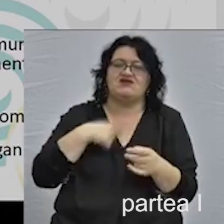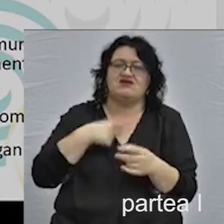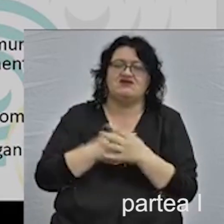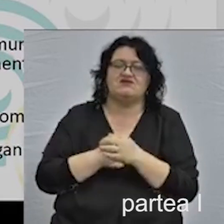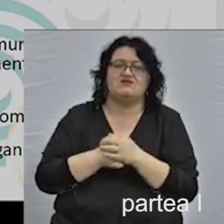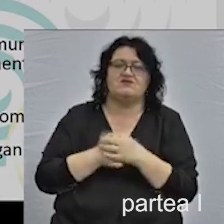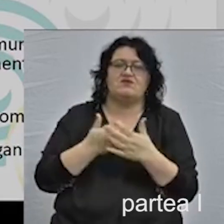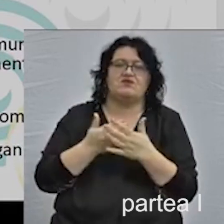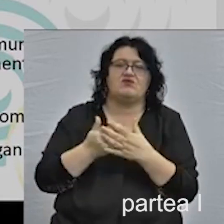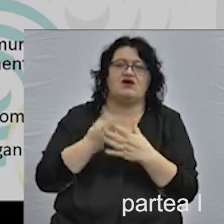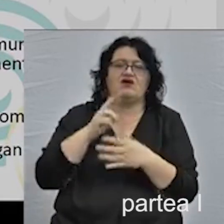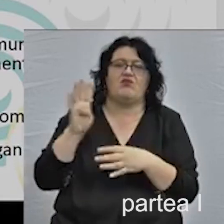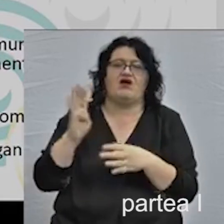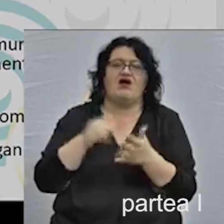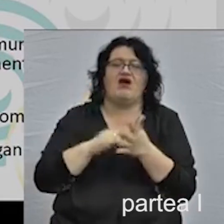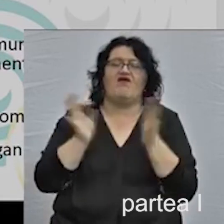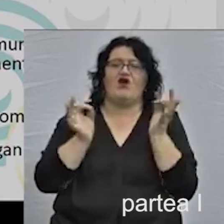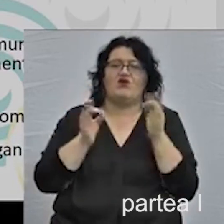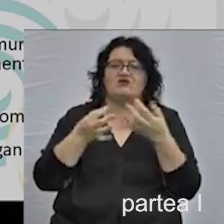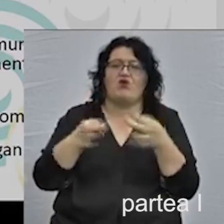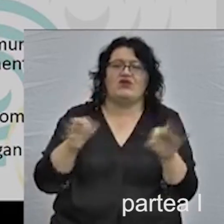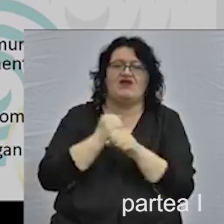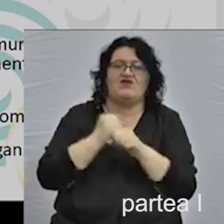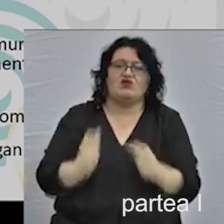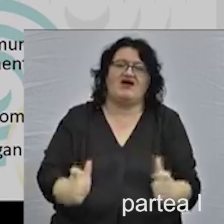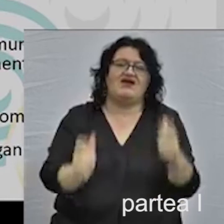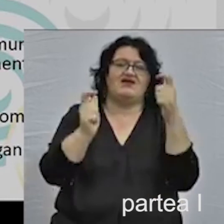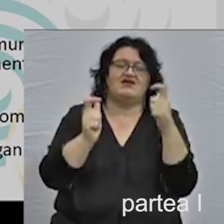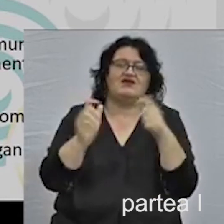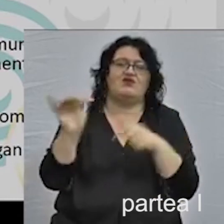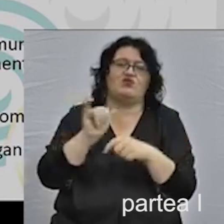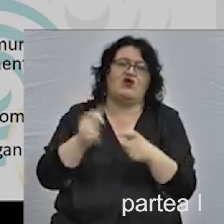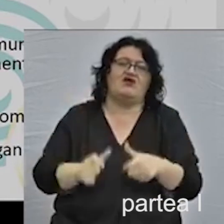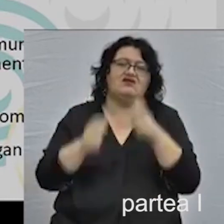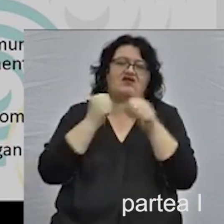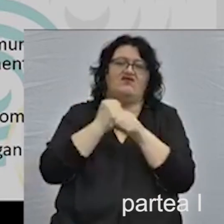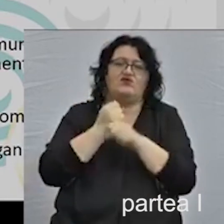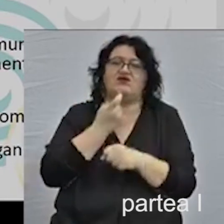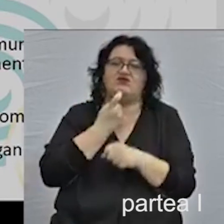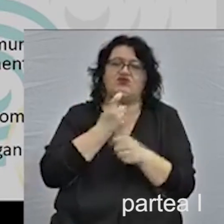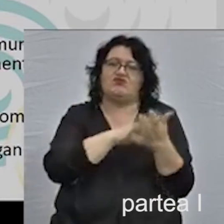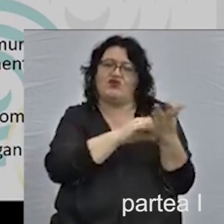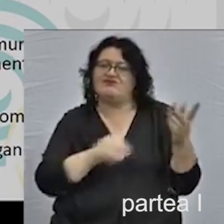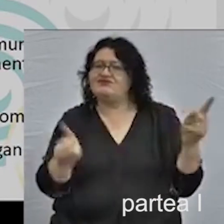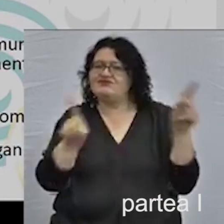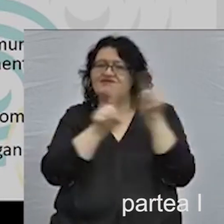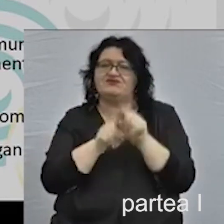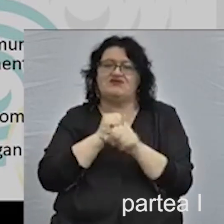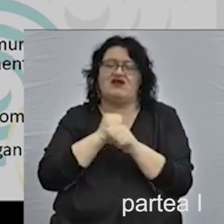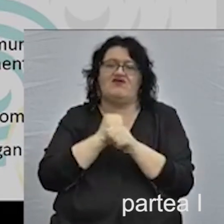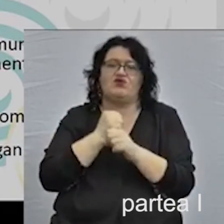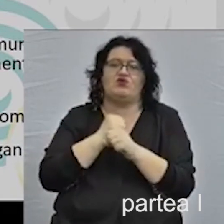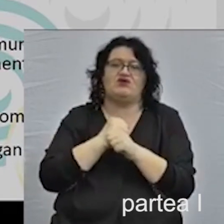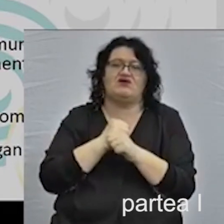Lipot Baumhorn a folosit modelele clădirilor, unora din clădirile ridicate în Timișoara, le-a folosit apoi în